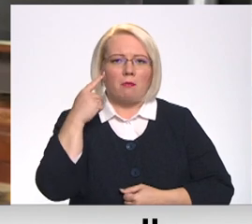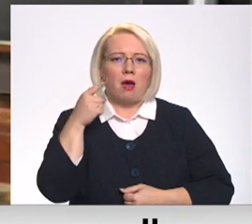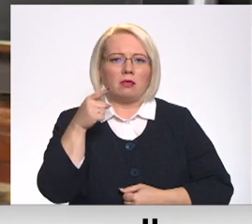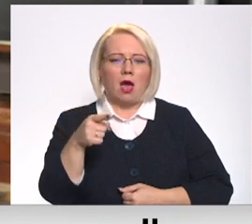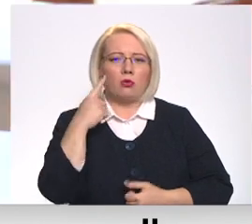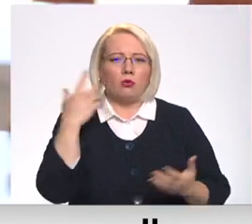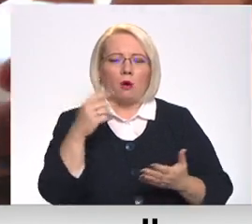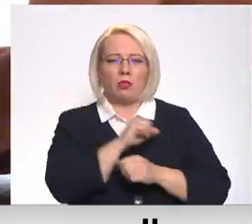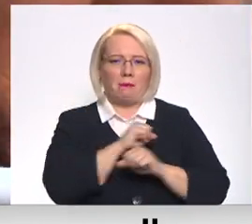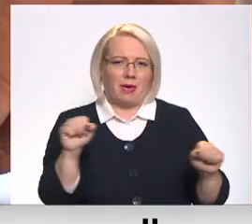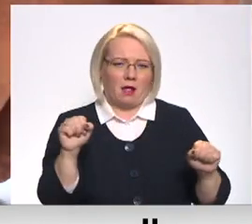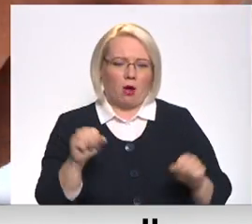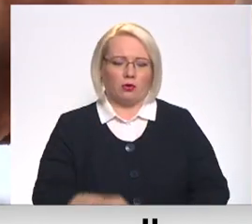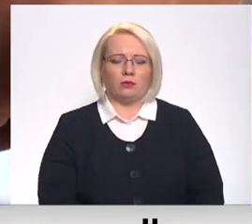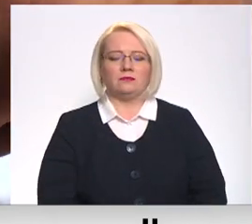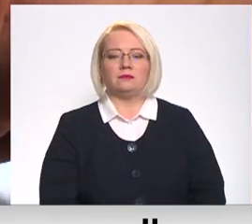nepieļauju.